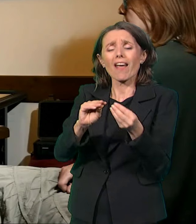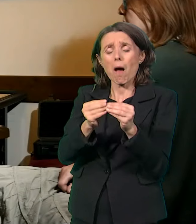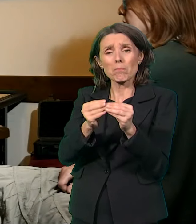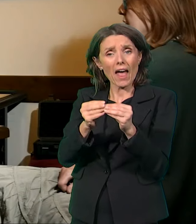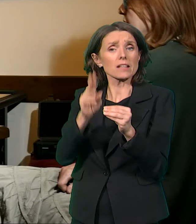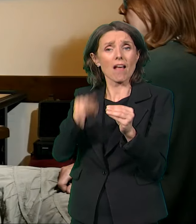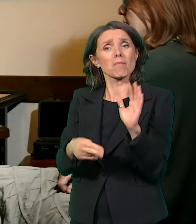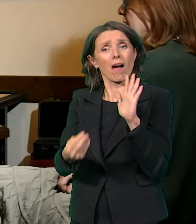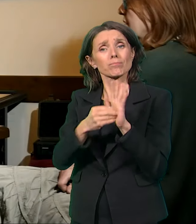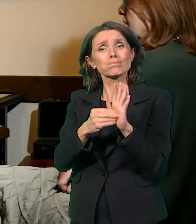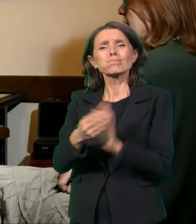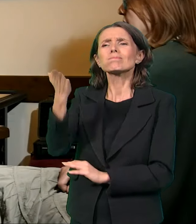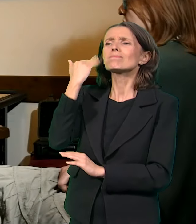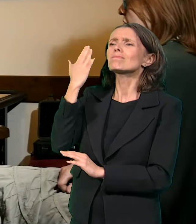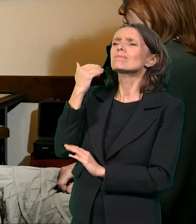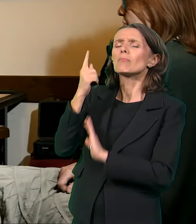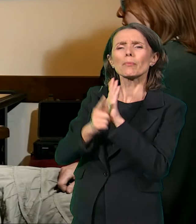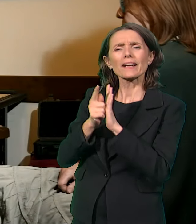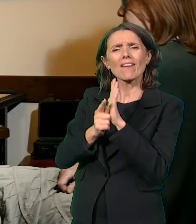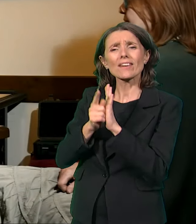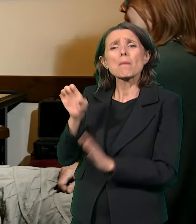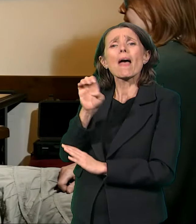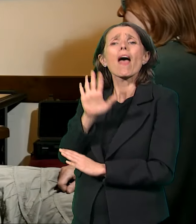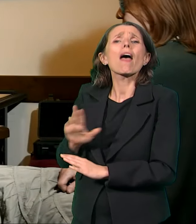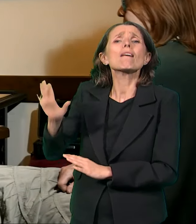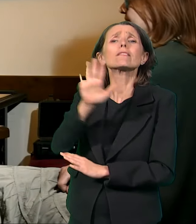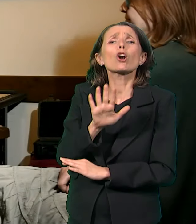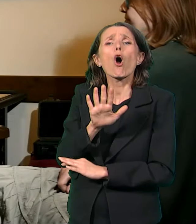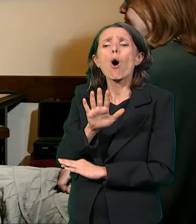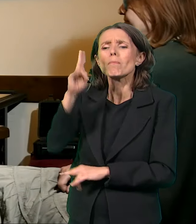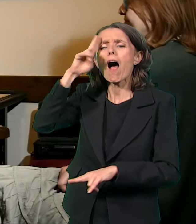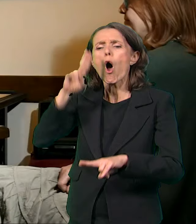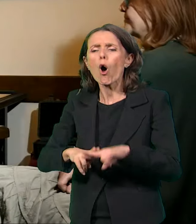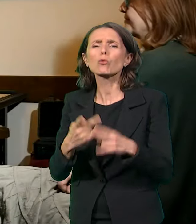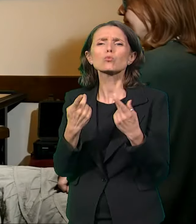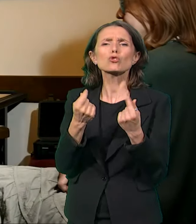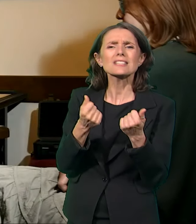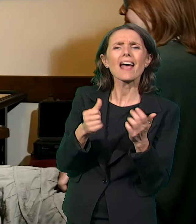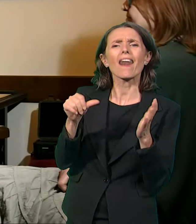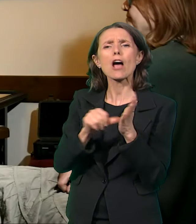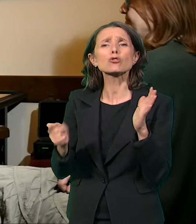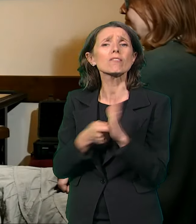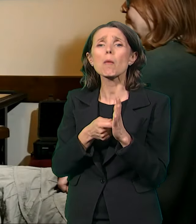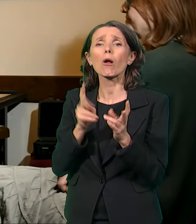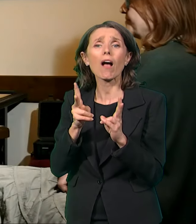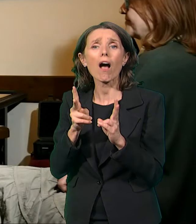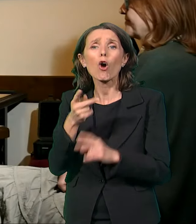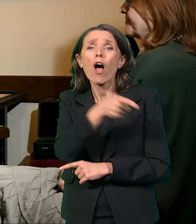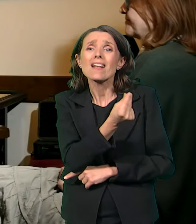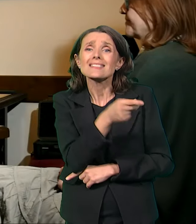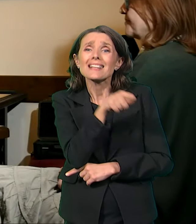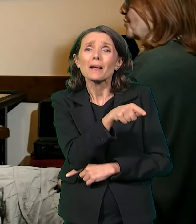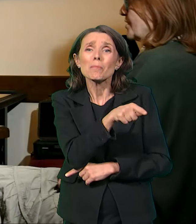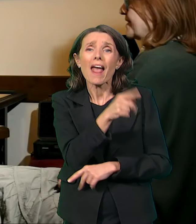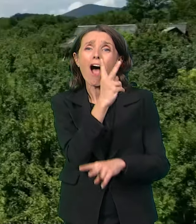cena šljive u Evropi odeđivalaše u Srbiji i to baš u toj berži hotela